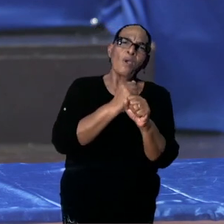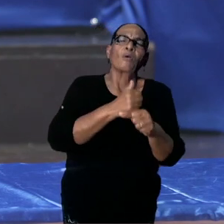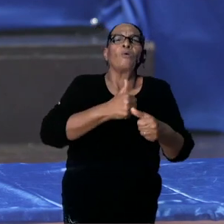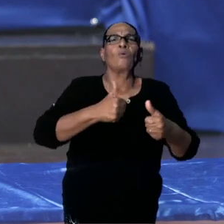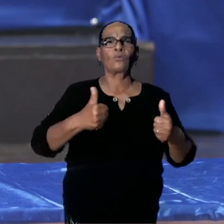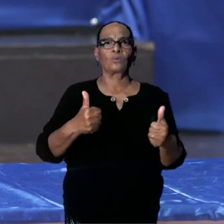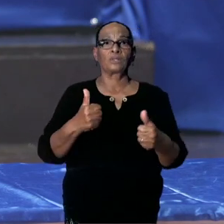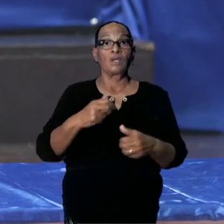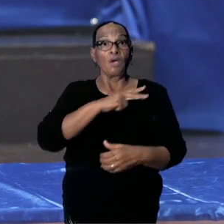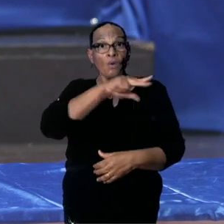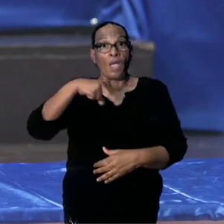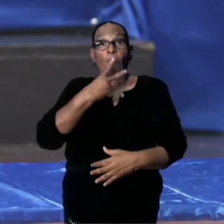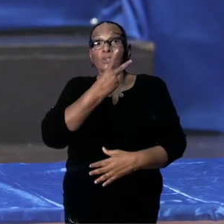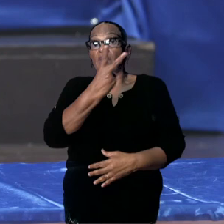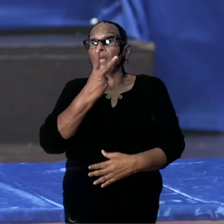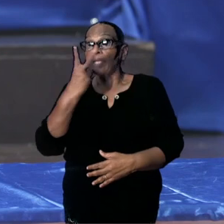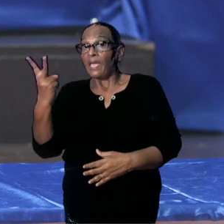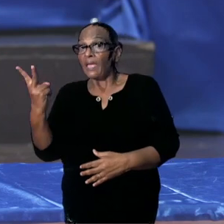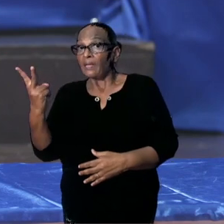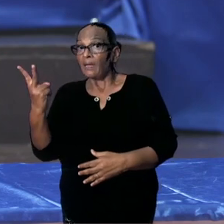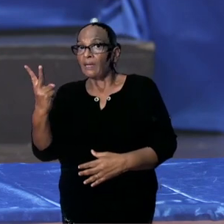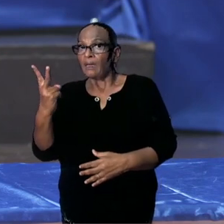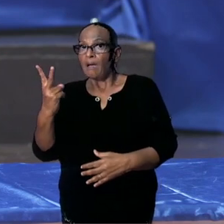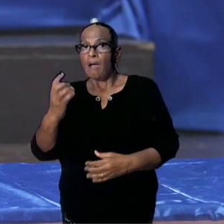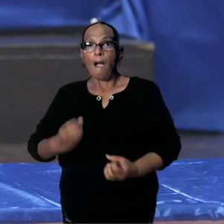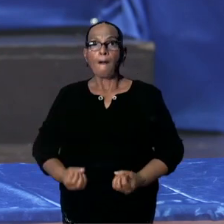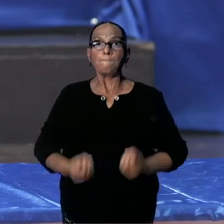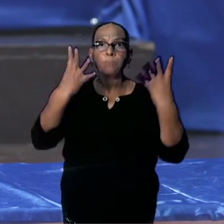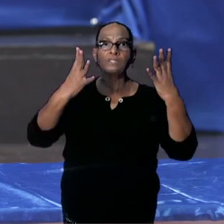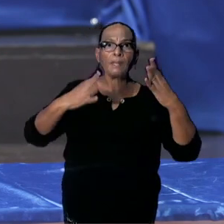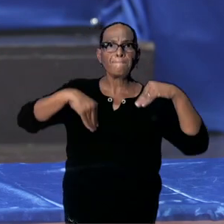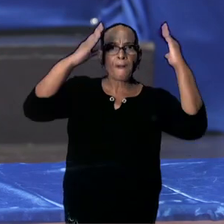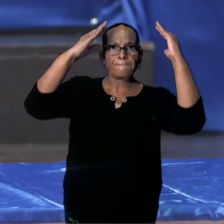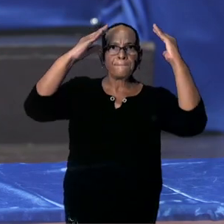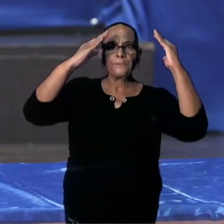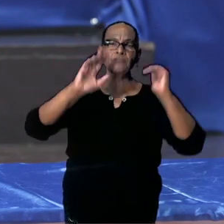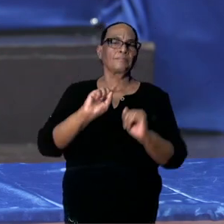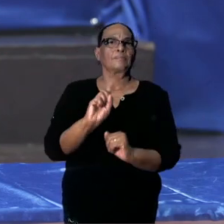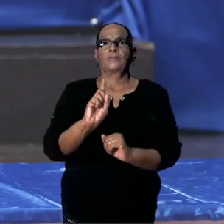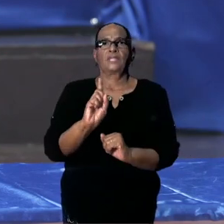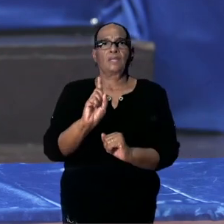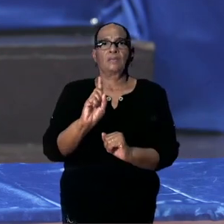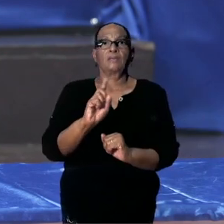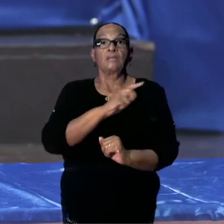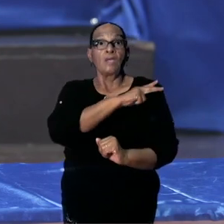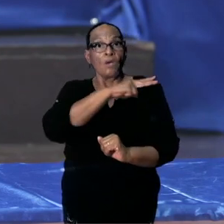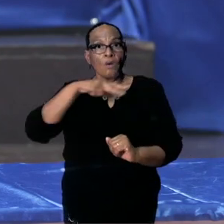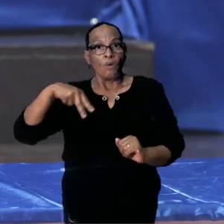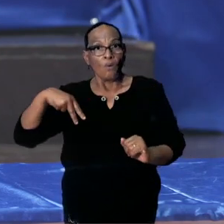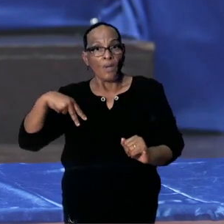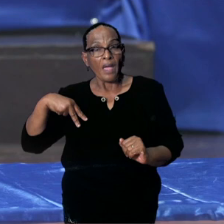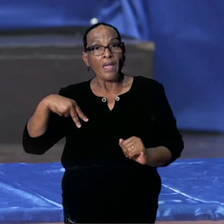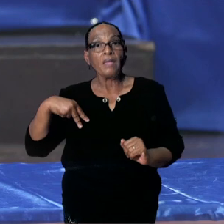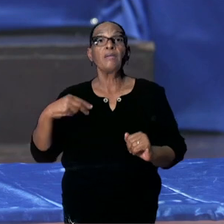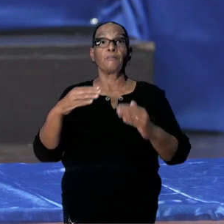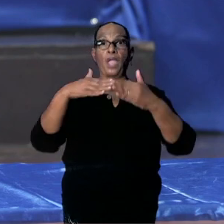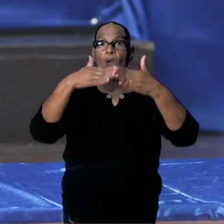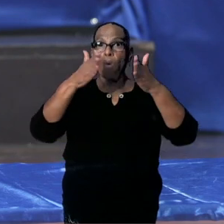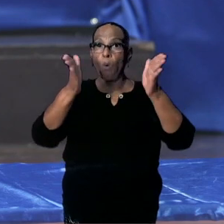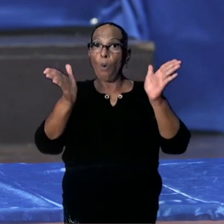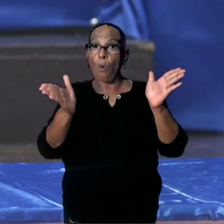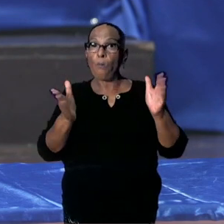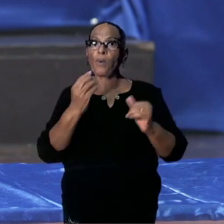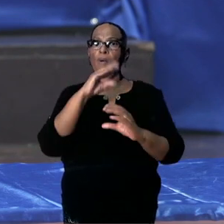dat deze neerwaartse trend niet plotseling weer een omslag maakt en dat zullen we in alle transparantie met u in de